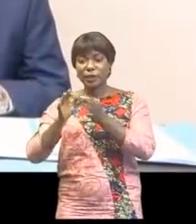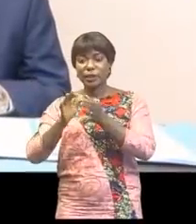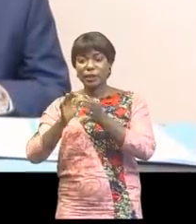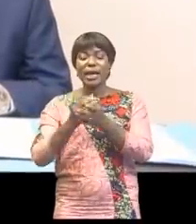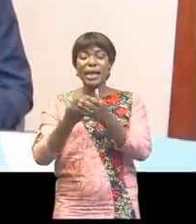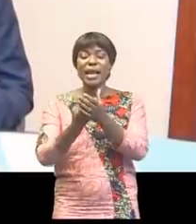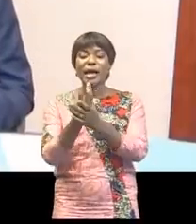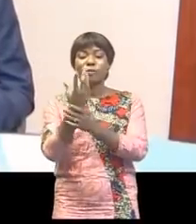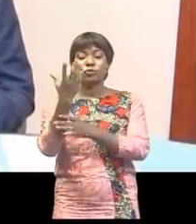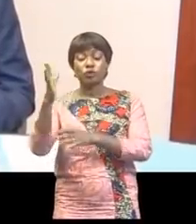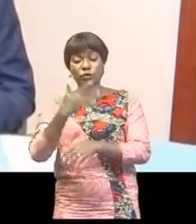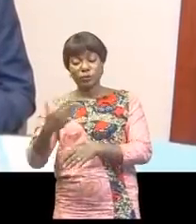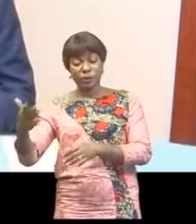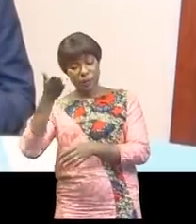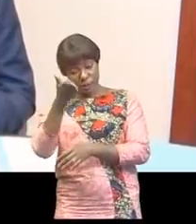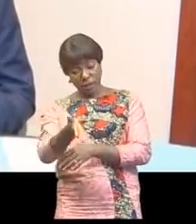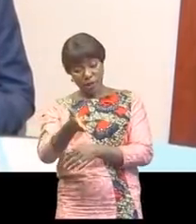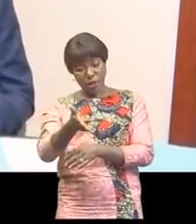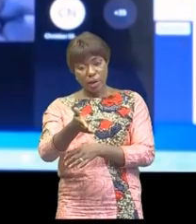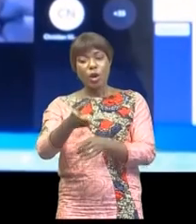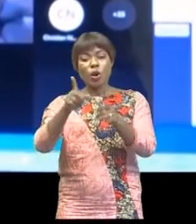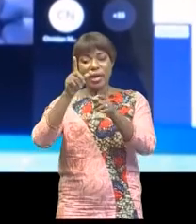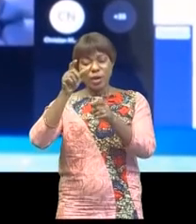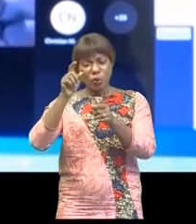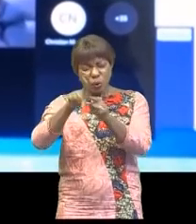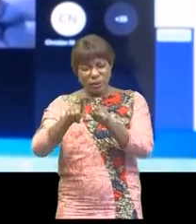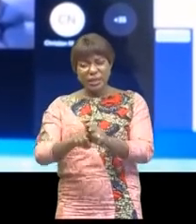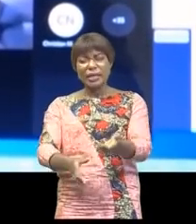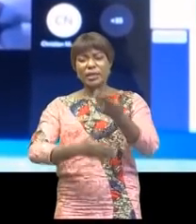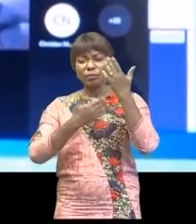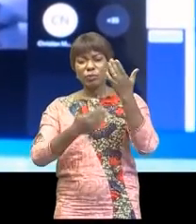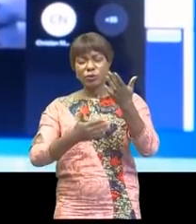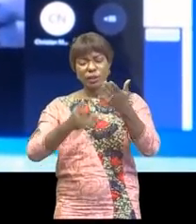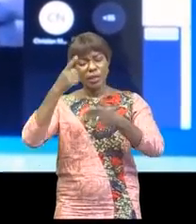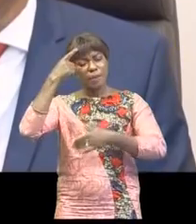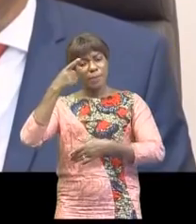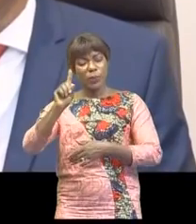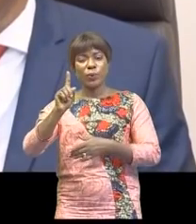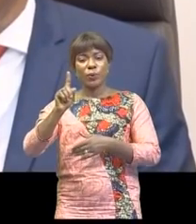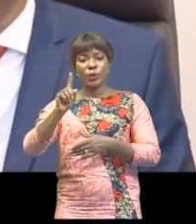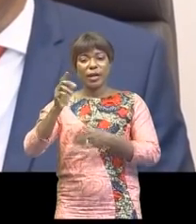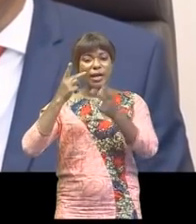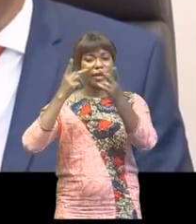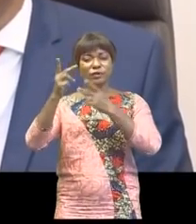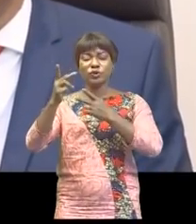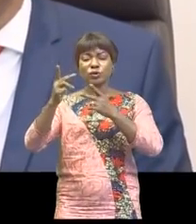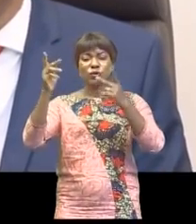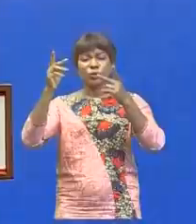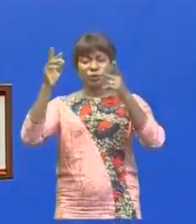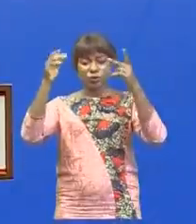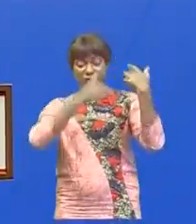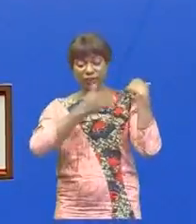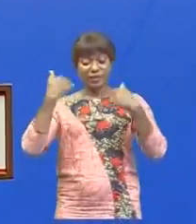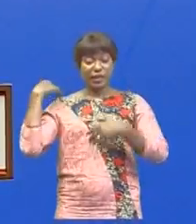production de cette annuaire multisectorienne est l'une des stratégies définies conformément à la vision du président de la